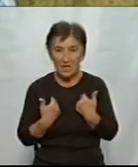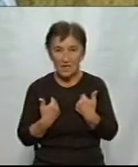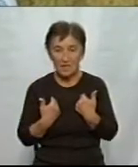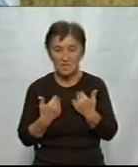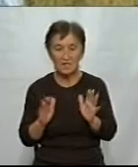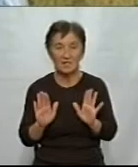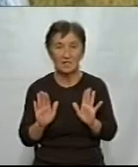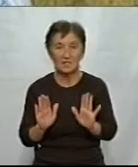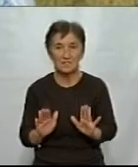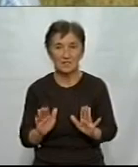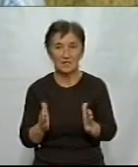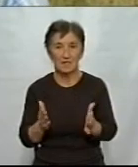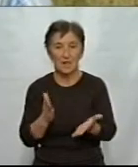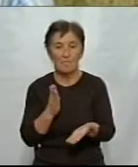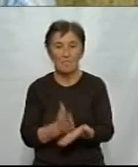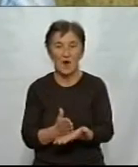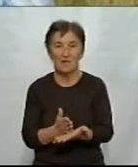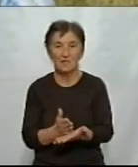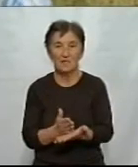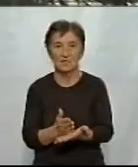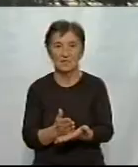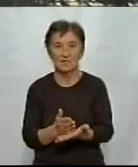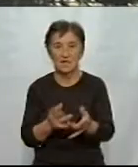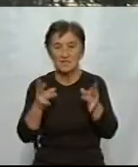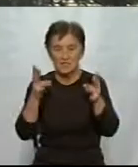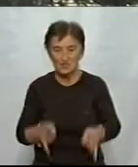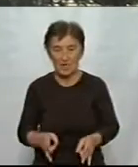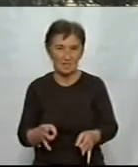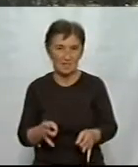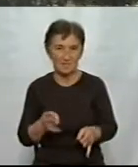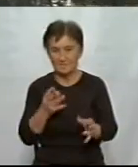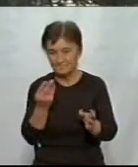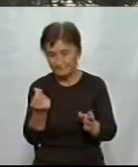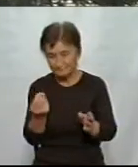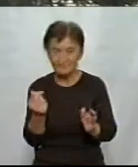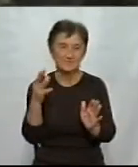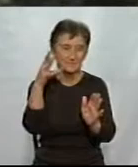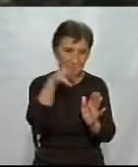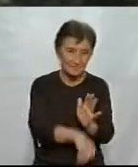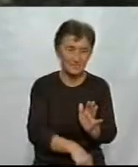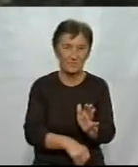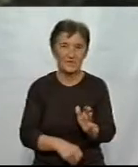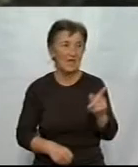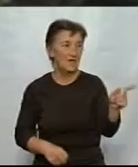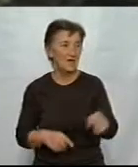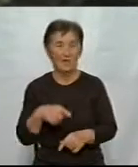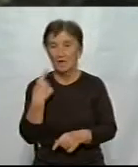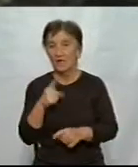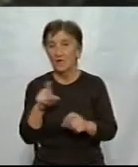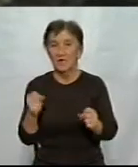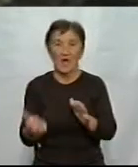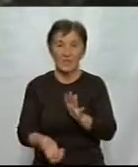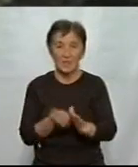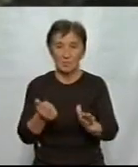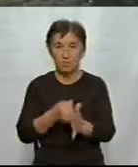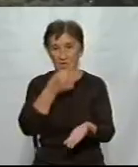сказати, нещастя вложити кошти. Начальник управління капітального будівництва Сергій Білокінь говорить, нині за недобудову